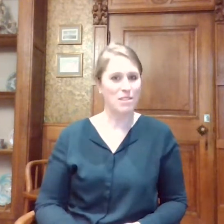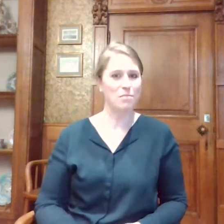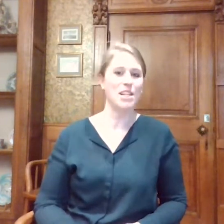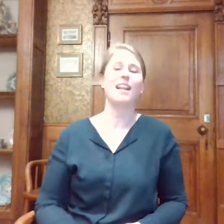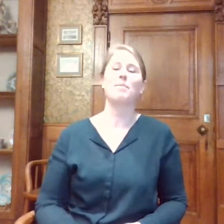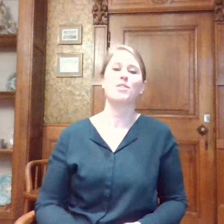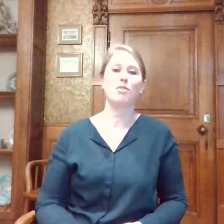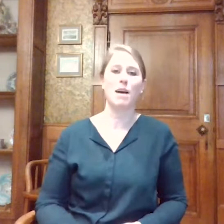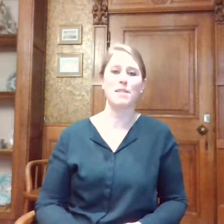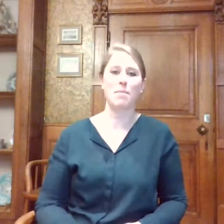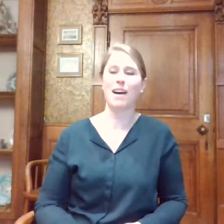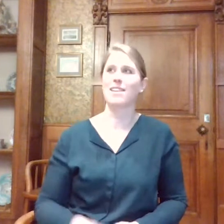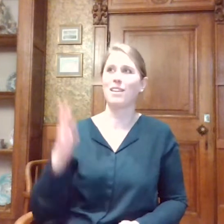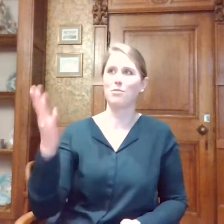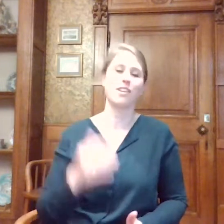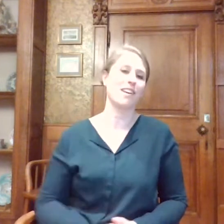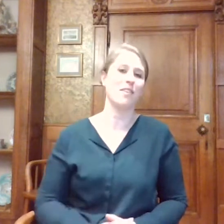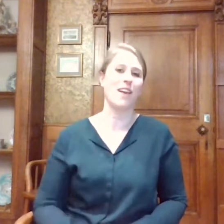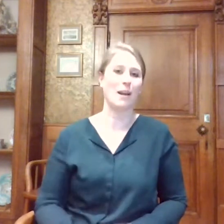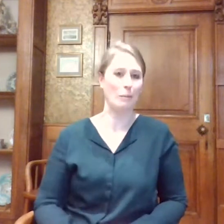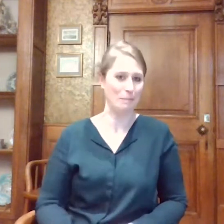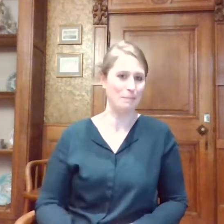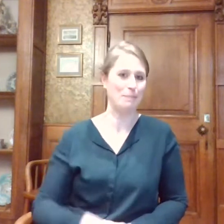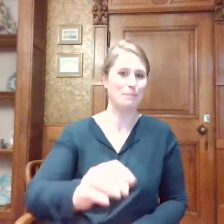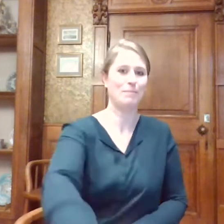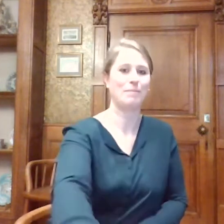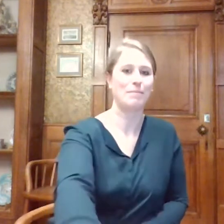Mijn naam is dus Michel. Ik ben tolk Vlaamse gebarentaal voor Geri vandaag.